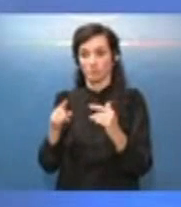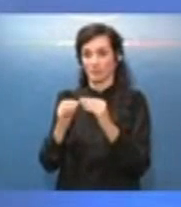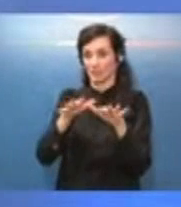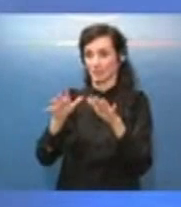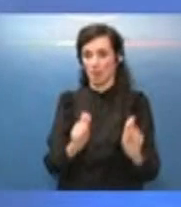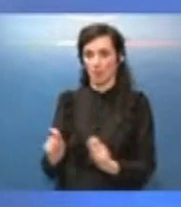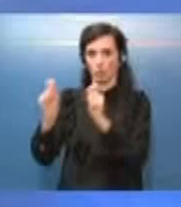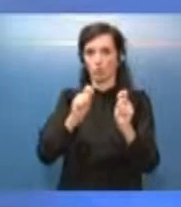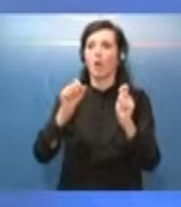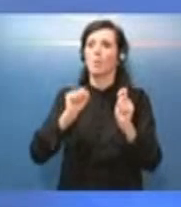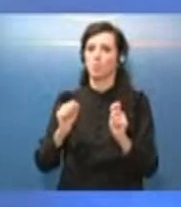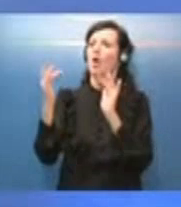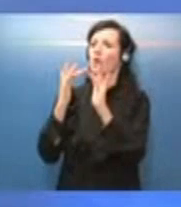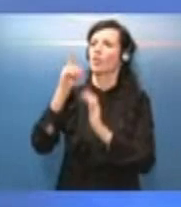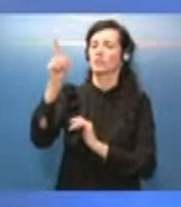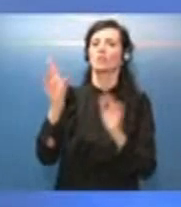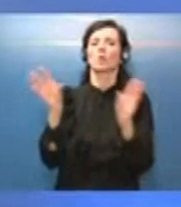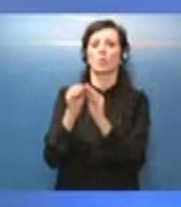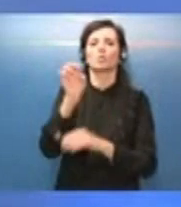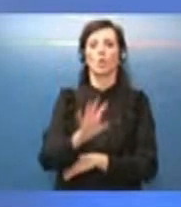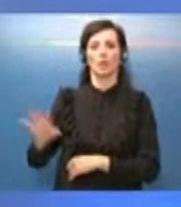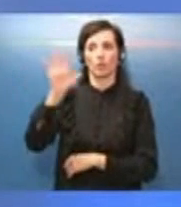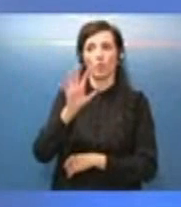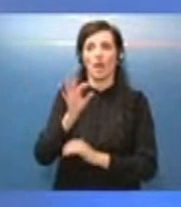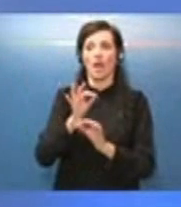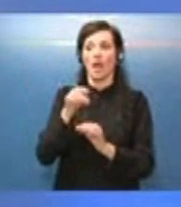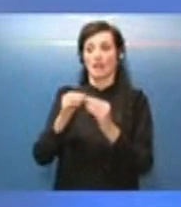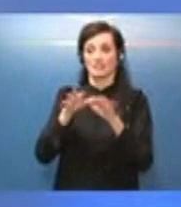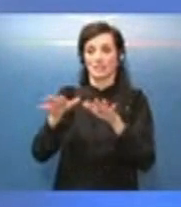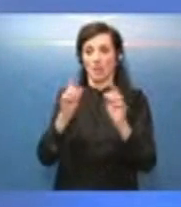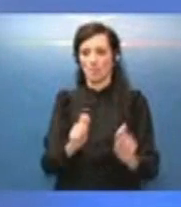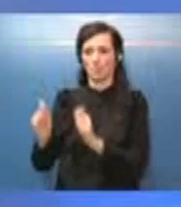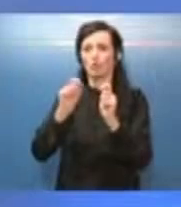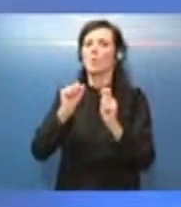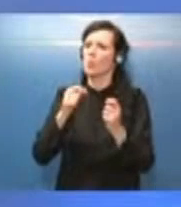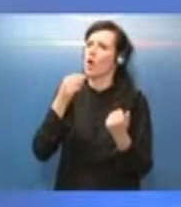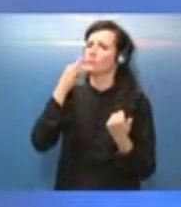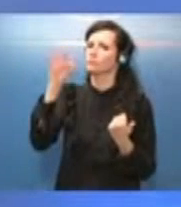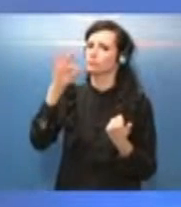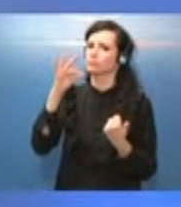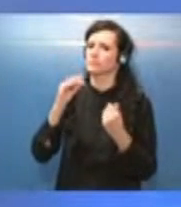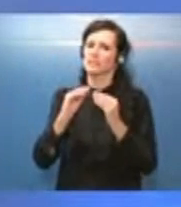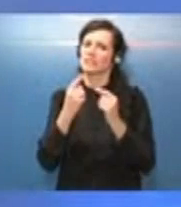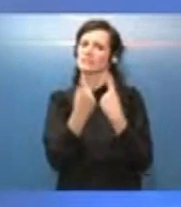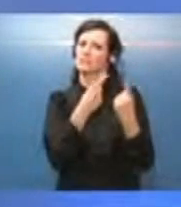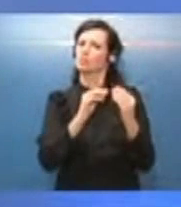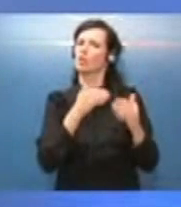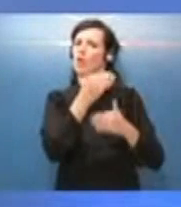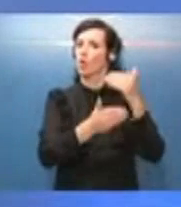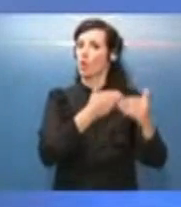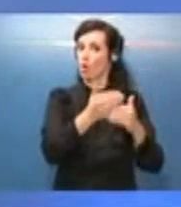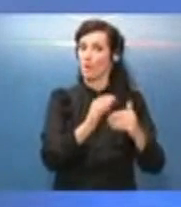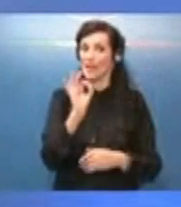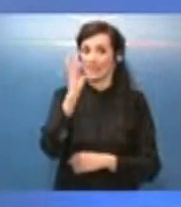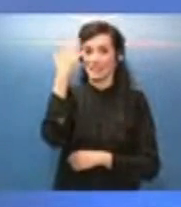noi in questo modo sappiamo dire esattamente come stanno le cose in ogni momento e se ci dovessero essere dei ritardi ci sono